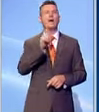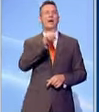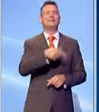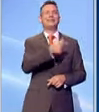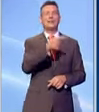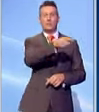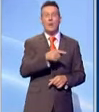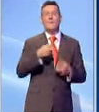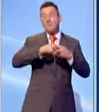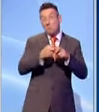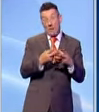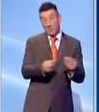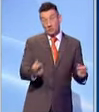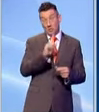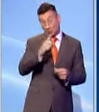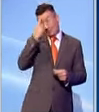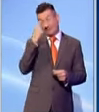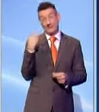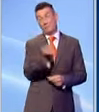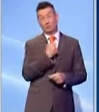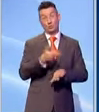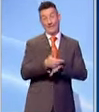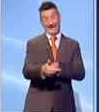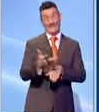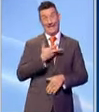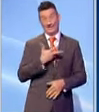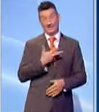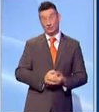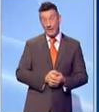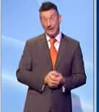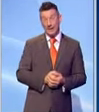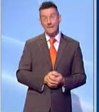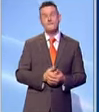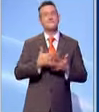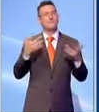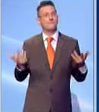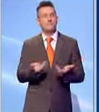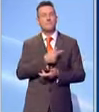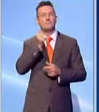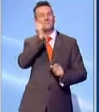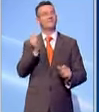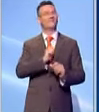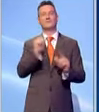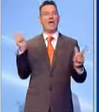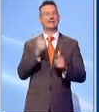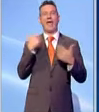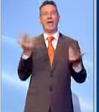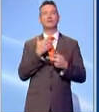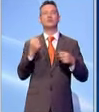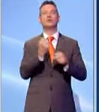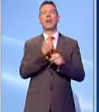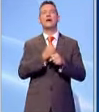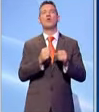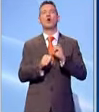problemi, perché sappiamo tutti i ritardi. Poi, se è così fantastico il lavoro da remoto, perché